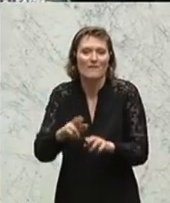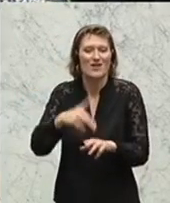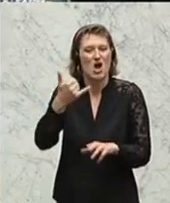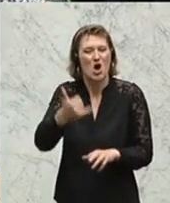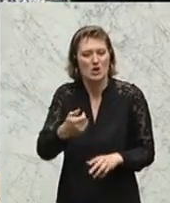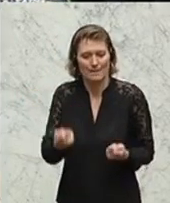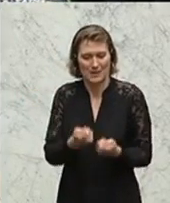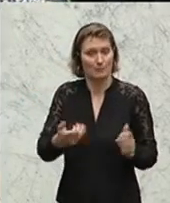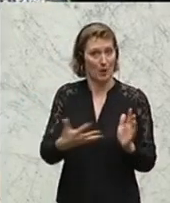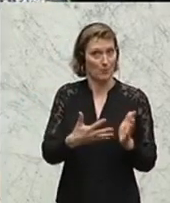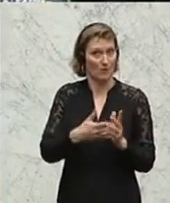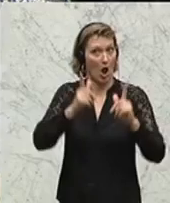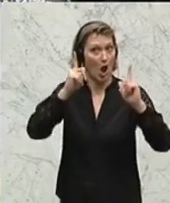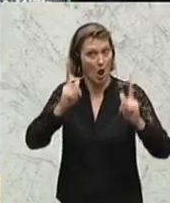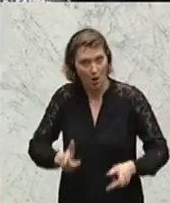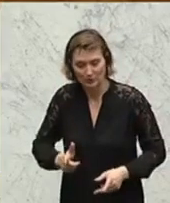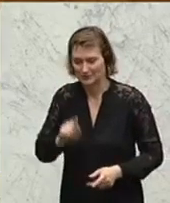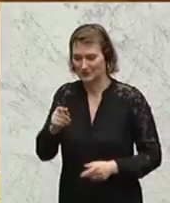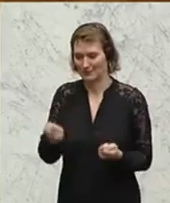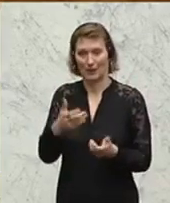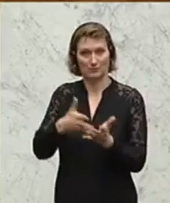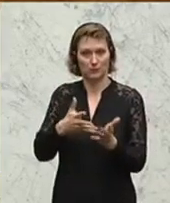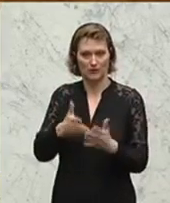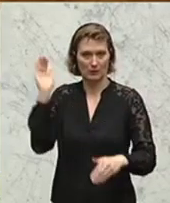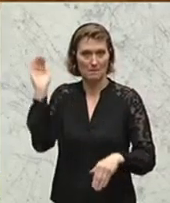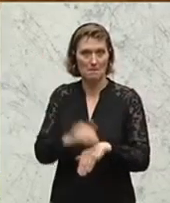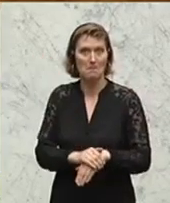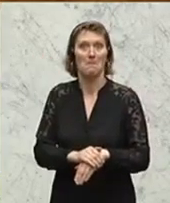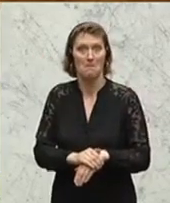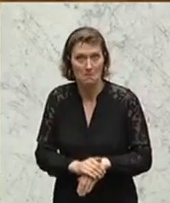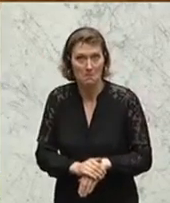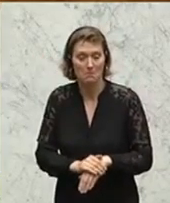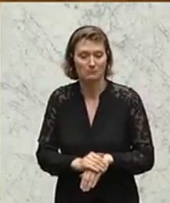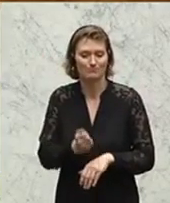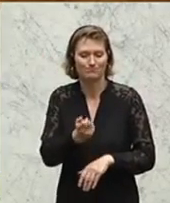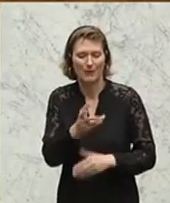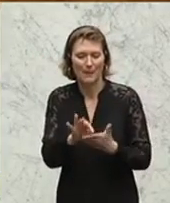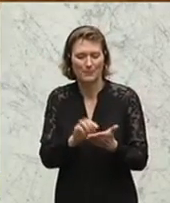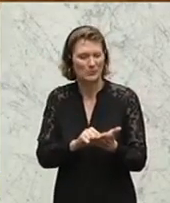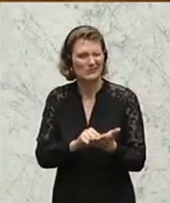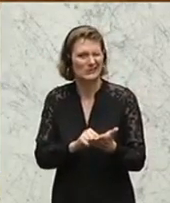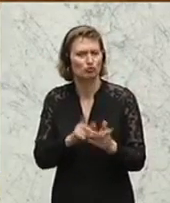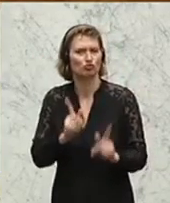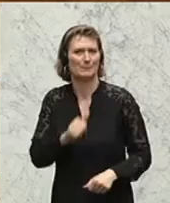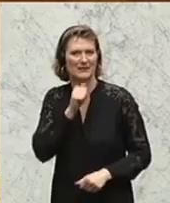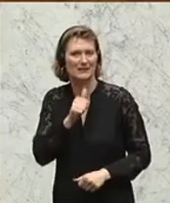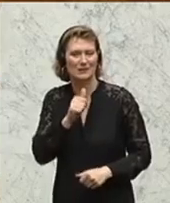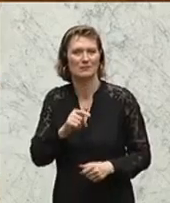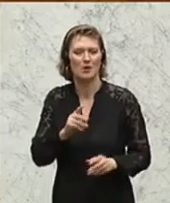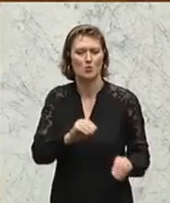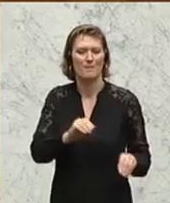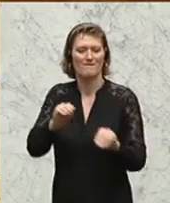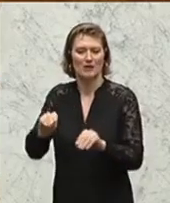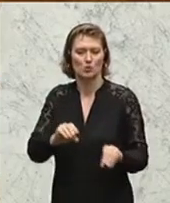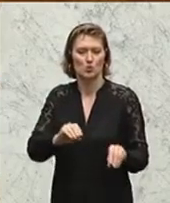wenn wir heute eine Betriebsprüfung machen und bei der Betriebsprüfung feststellen, dass bestimmte Beträge auf ein Konto